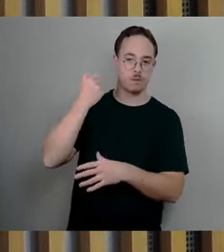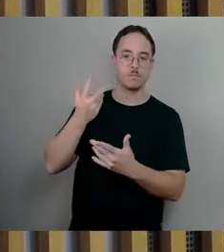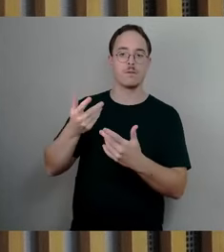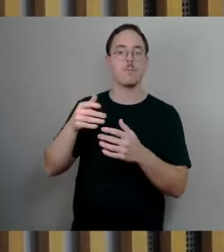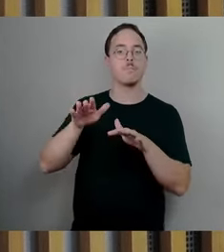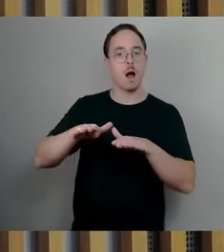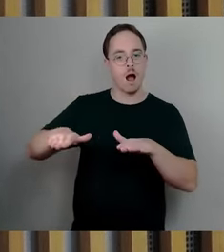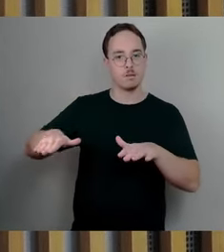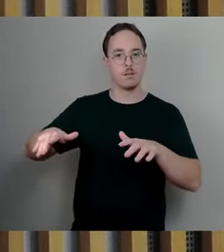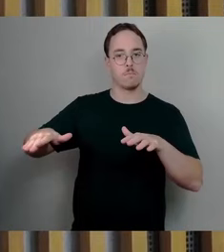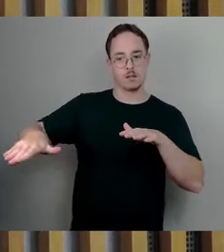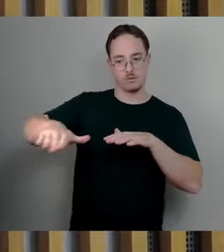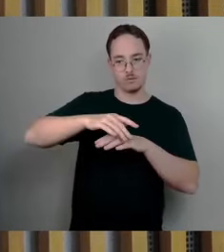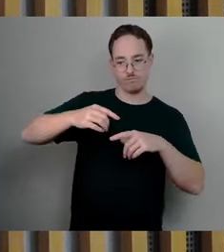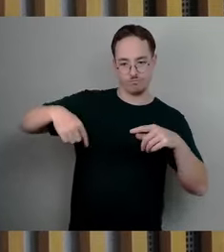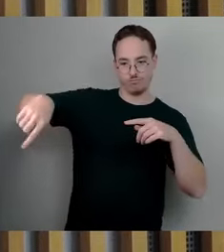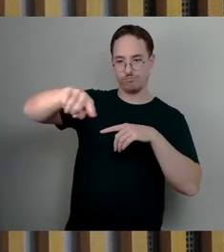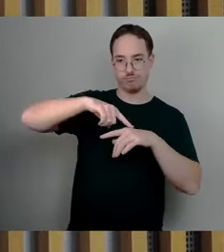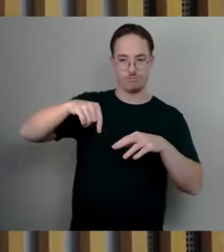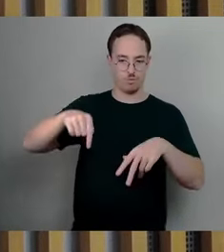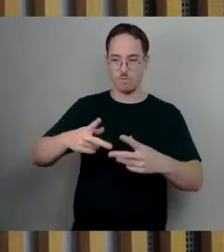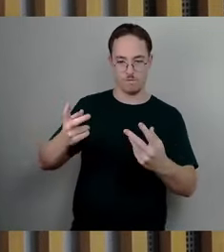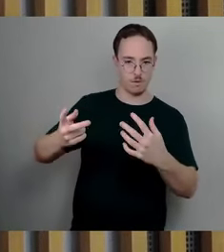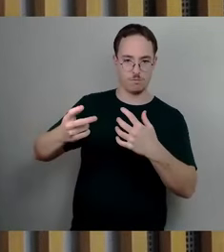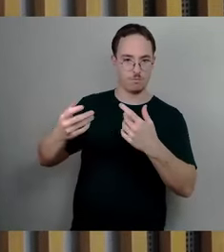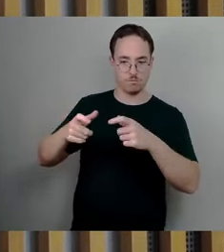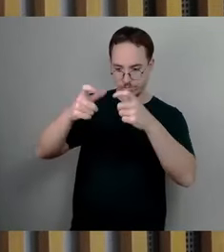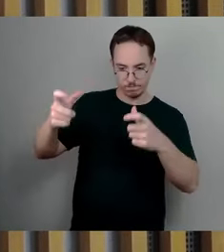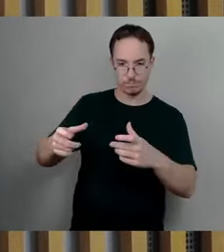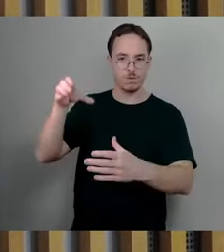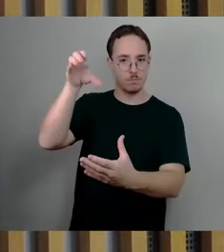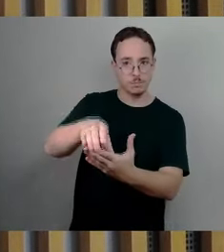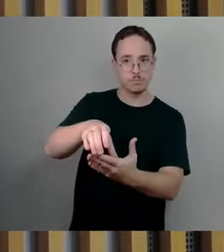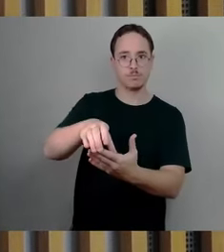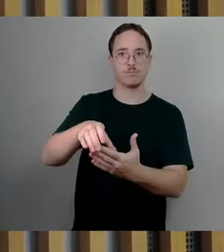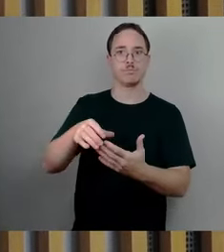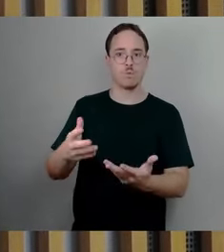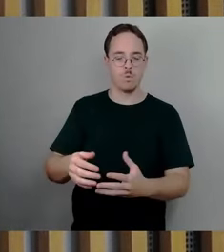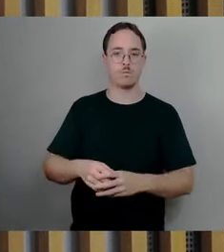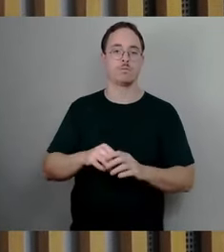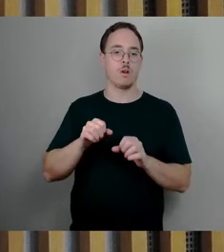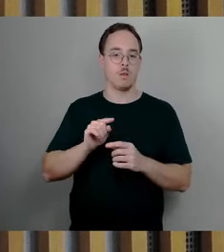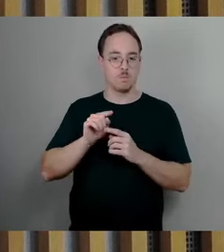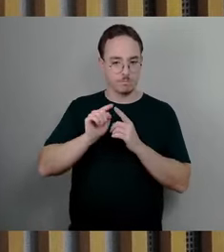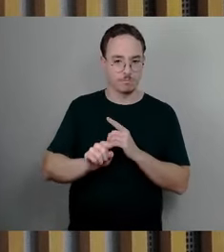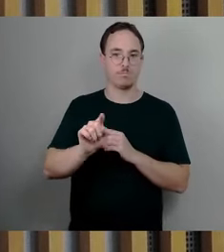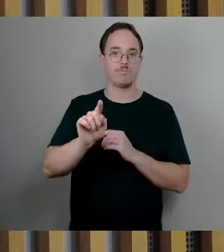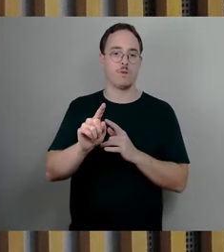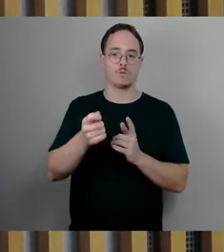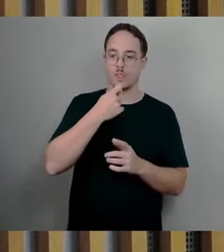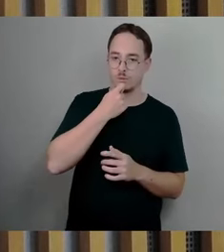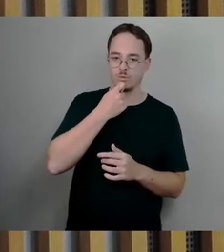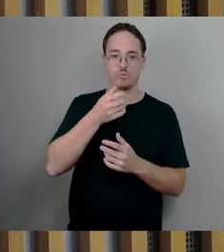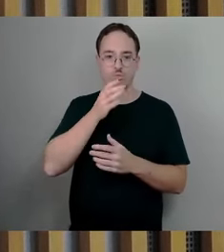dort konsumieren können, essen, trinken, ohne dass es auf dem Gehweg eng wird. Das hat sich also sehr bewährt. Es wird